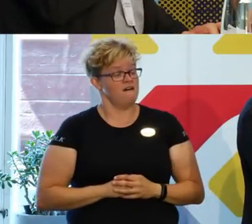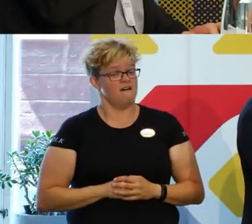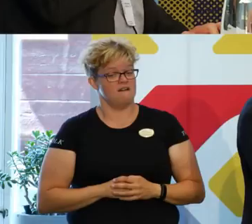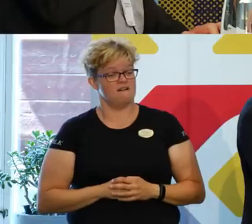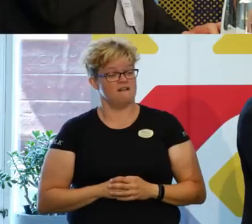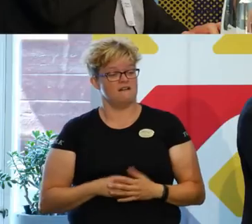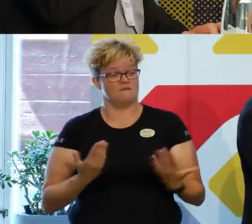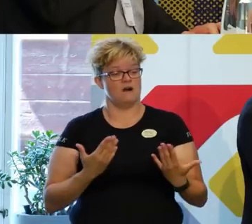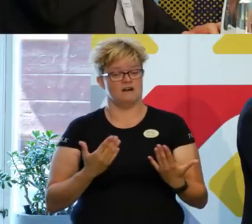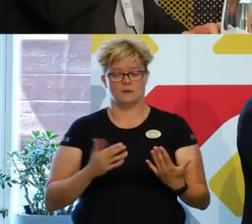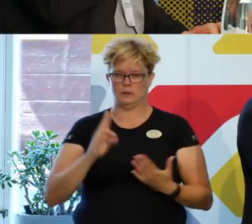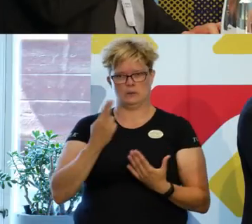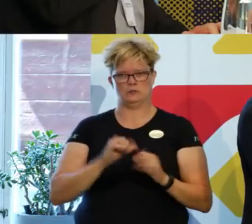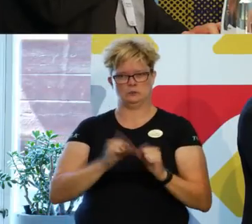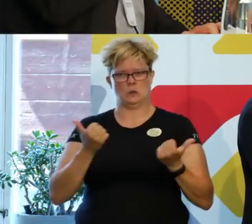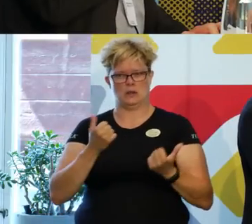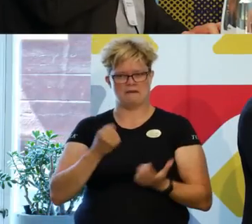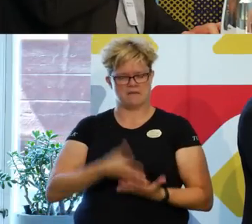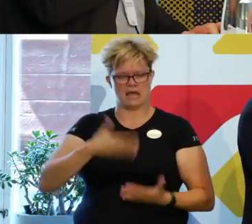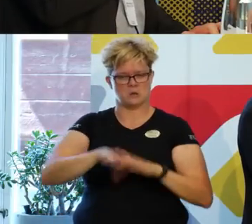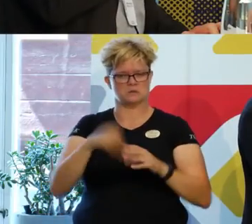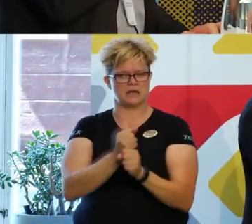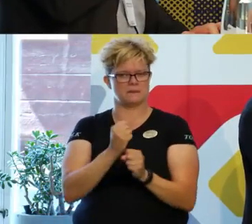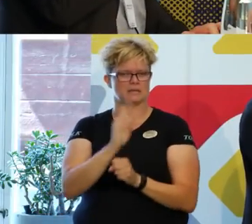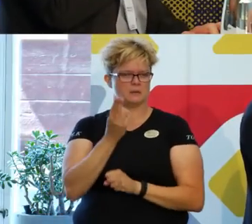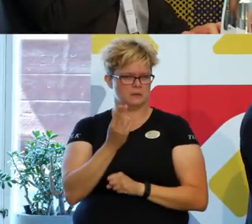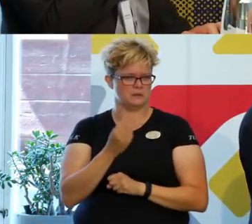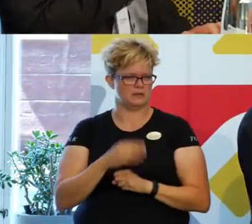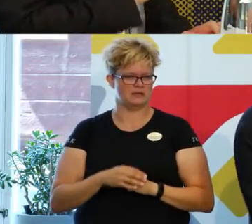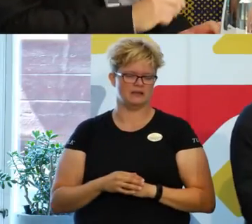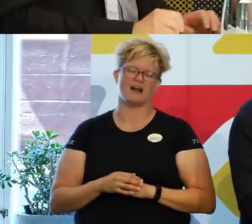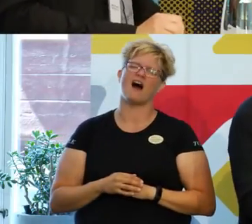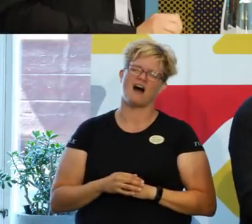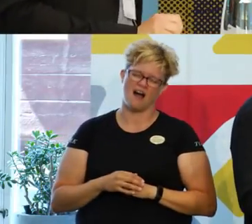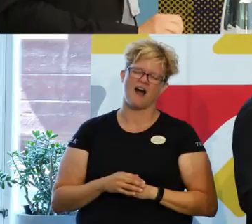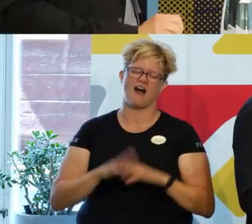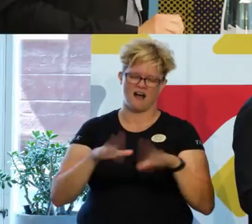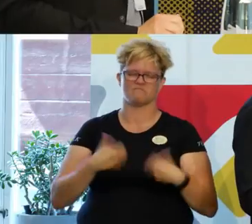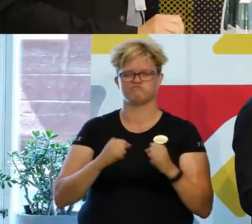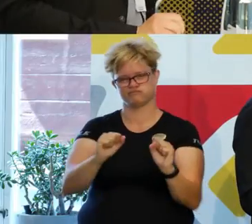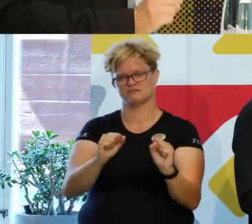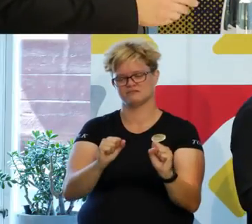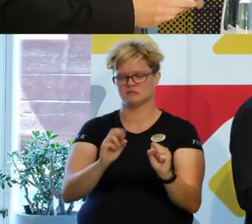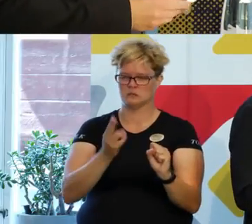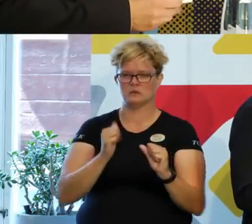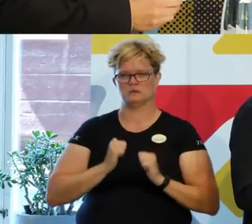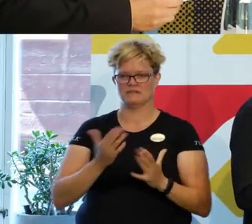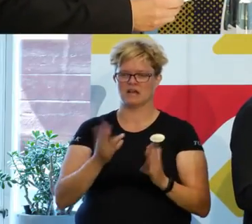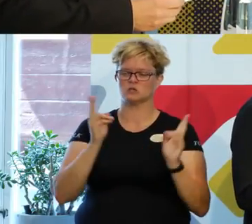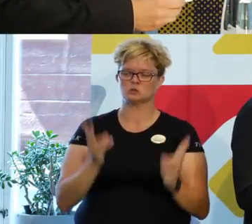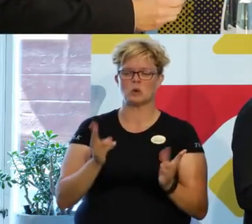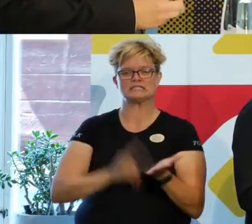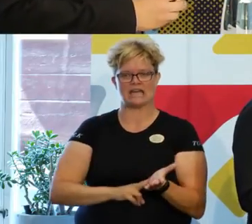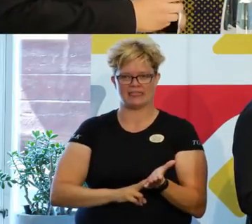det som, det stora värdegrundsarbetet, vi har ju igång såklart de, så sant,